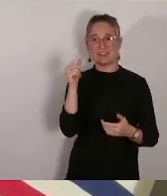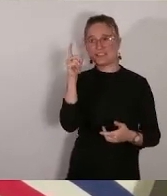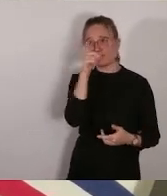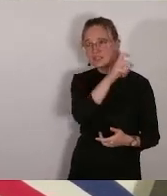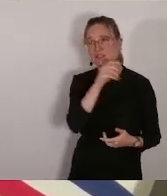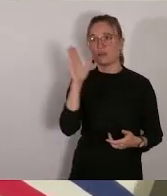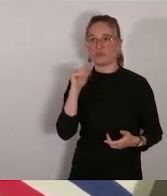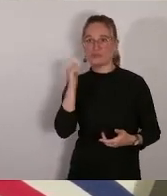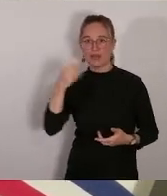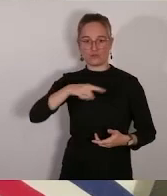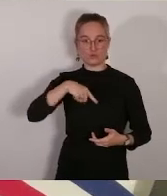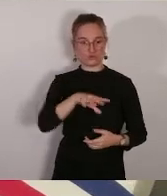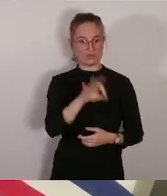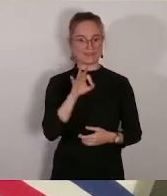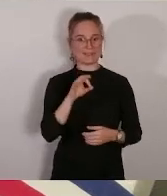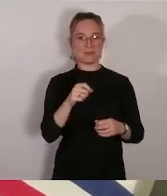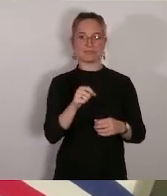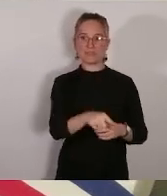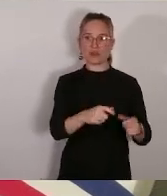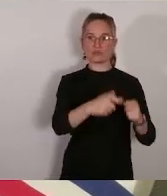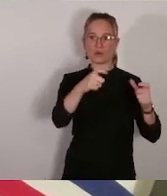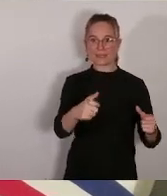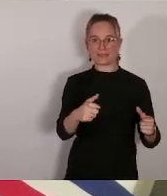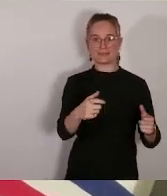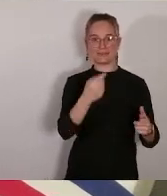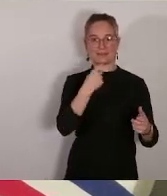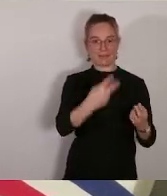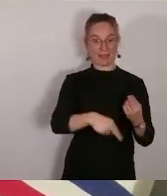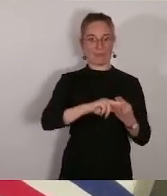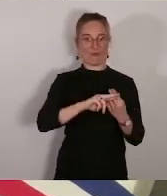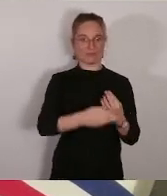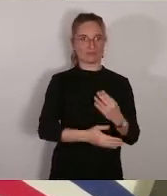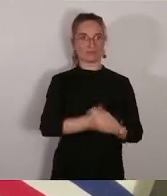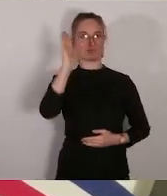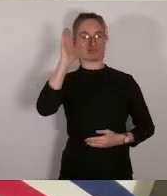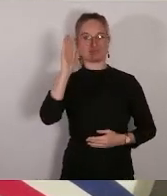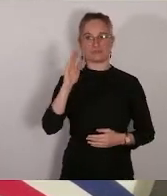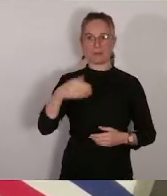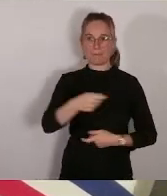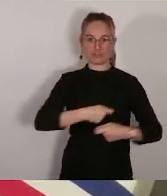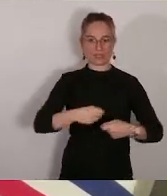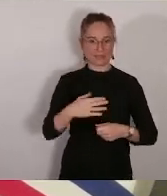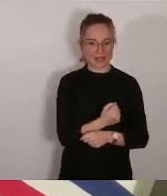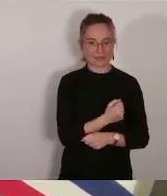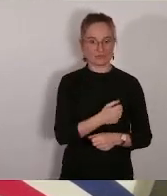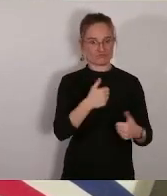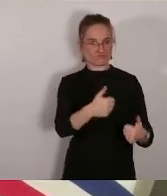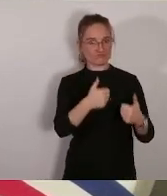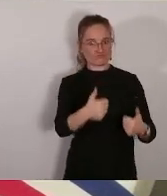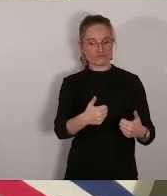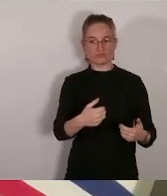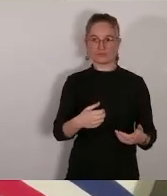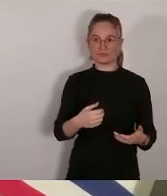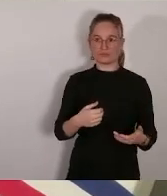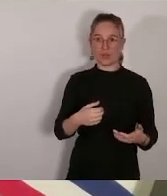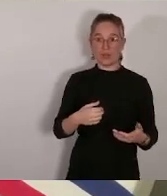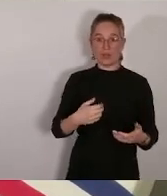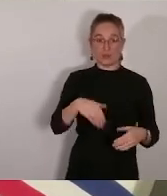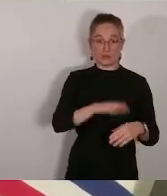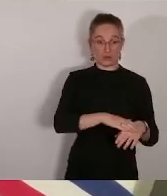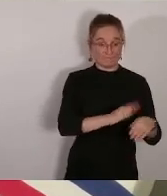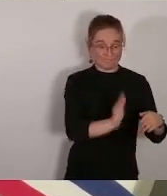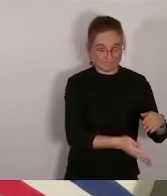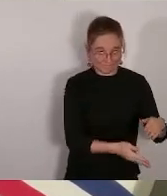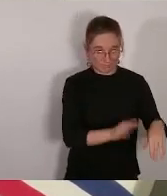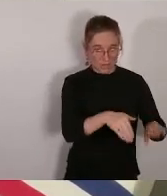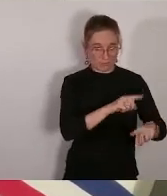nombre de marchés ça se passe plutôt bien en général et effectivement là moi je me félicite qu'on ait su effectivement mener ce chantier à bout